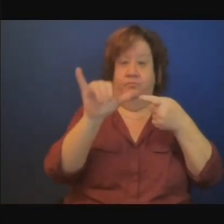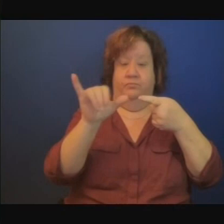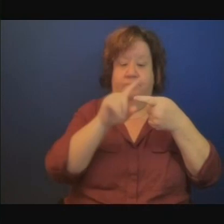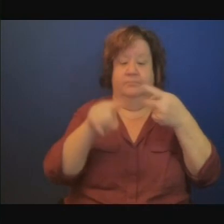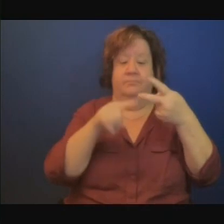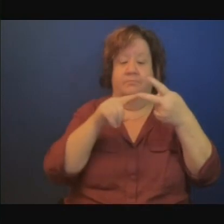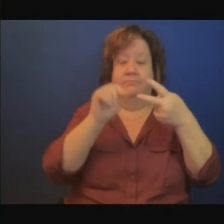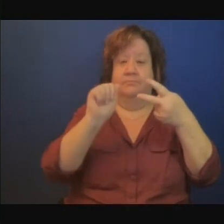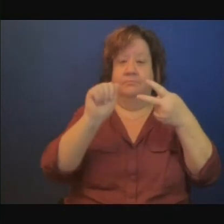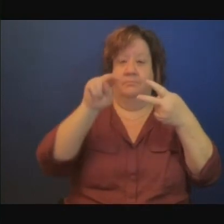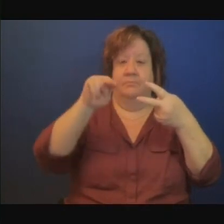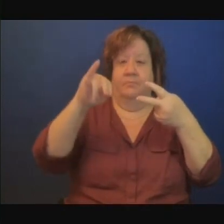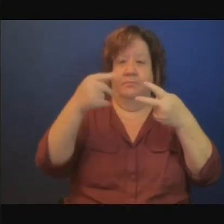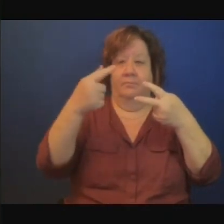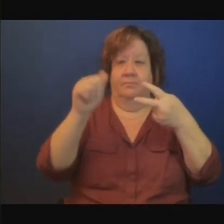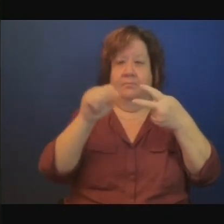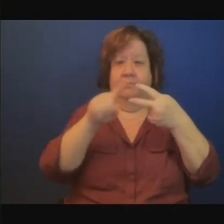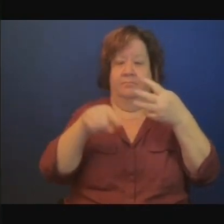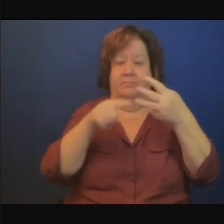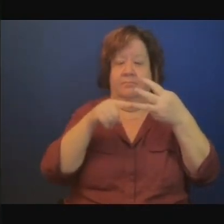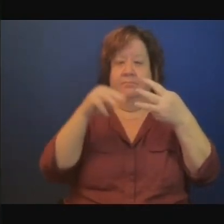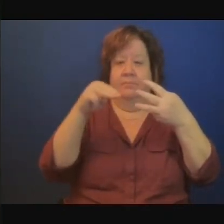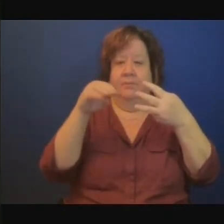Cody? Merci.